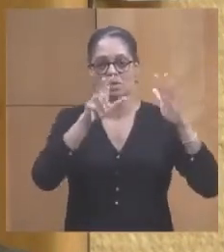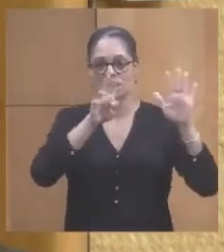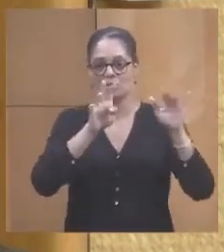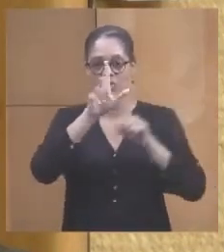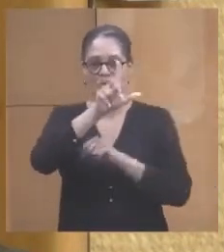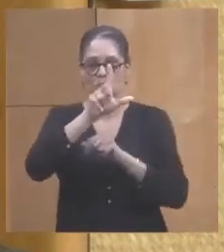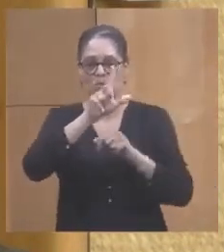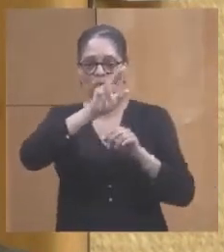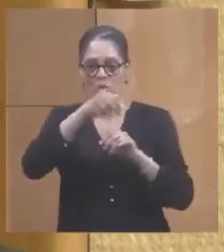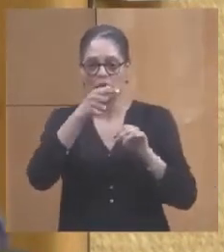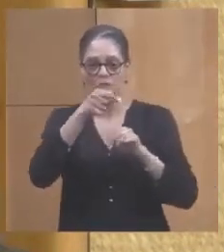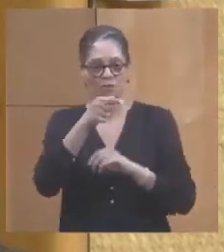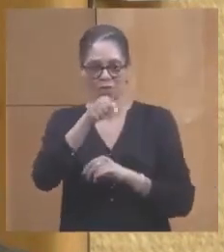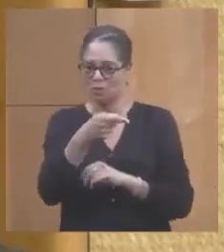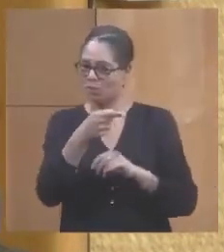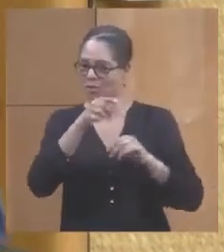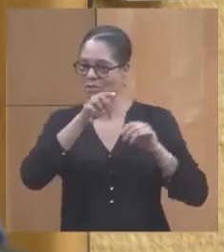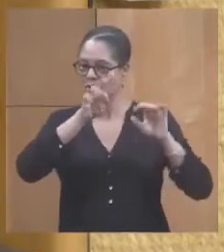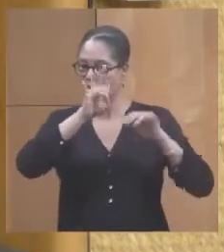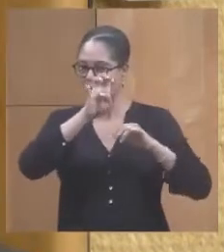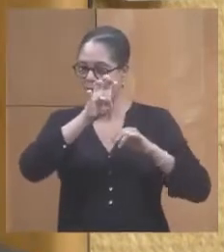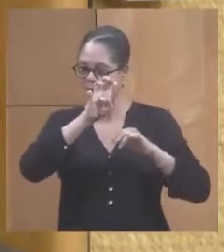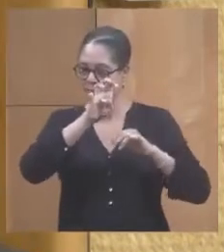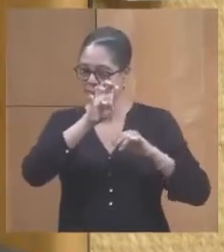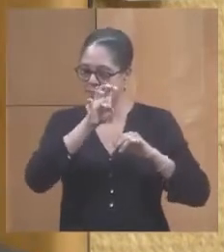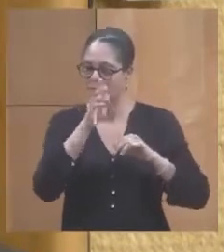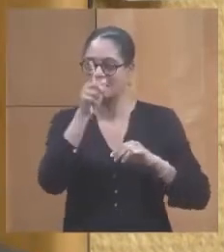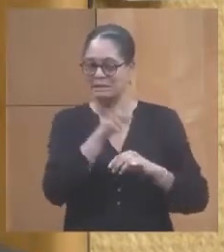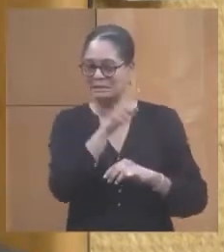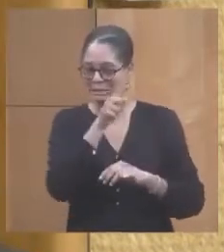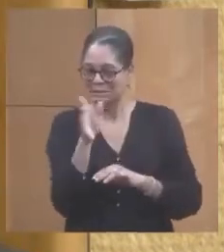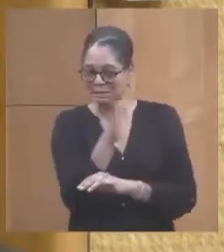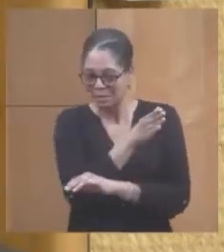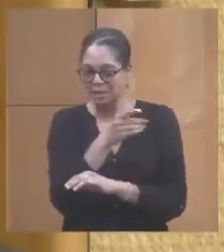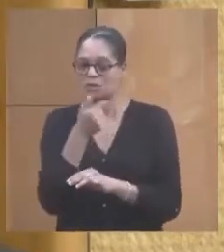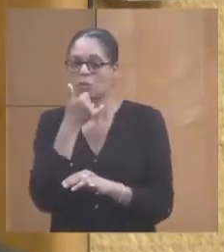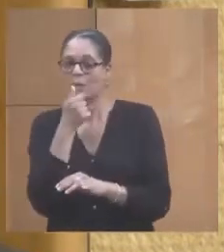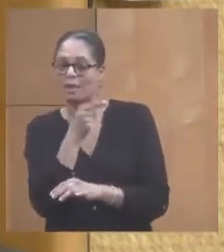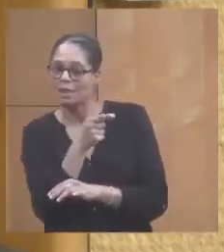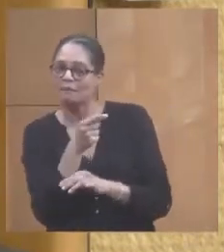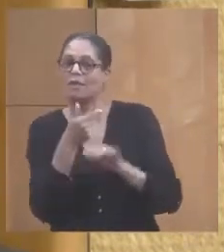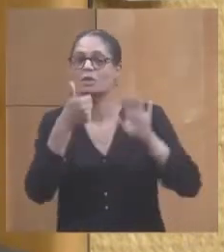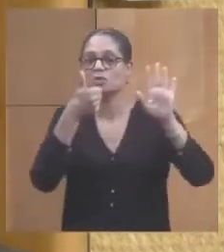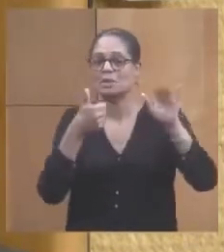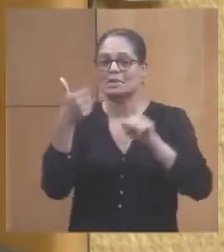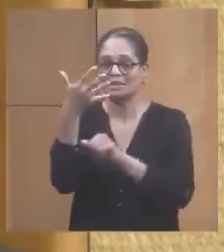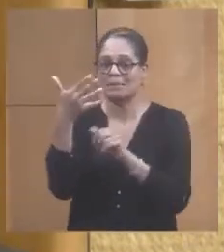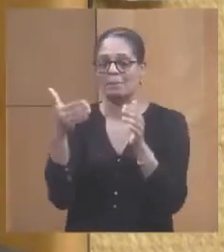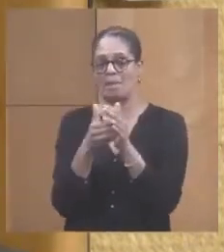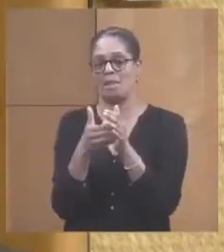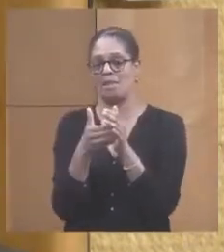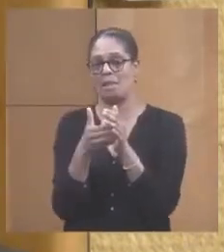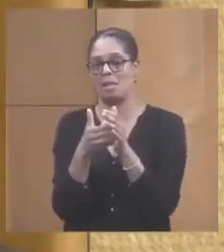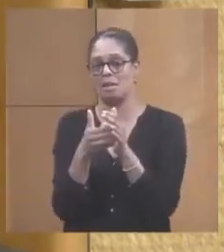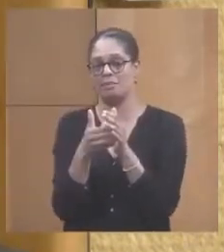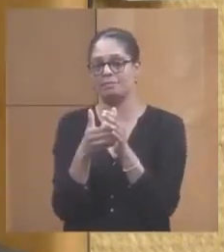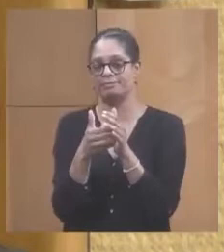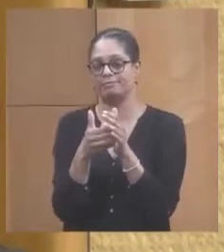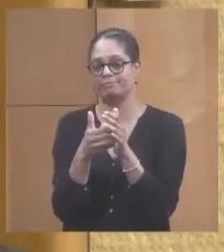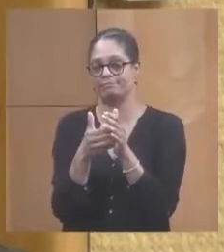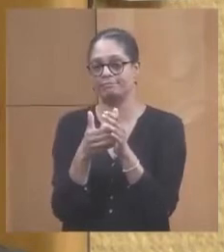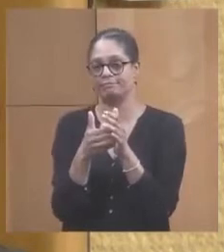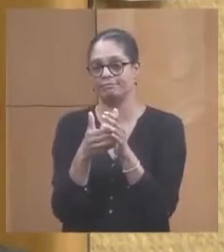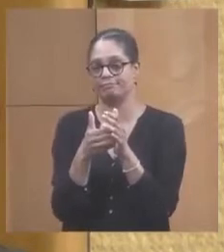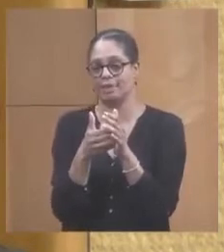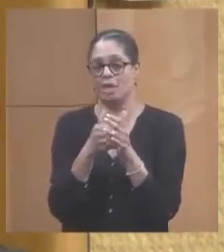,40 il faut lire 65 000. Donc, un